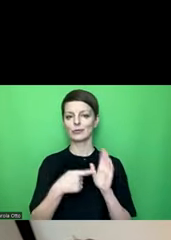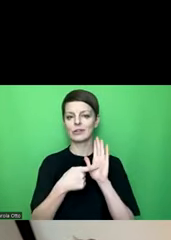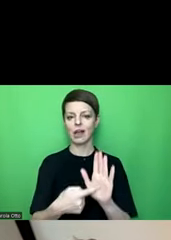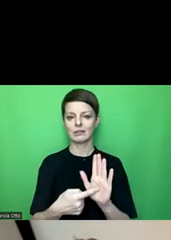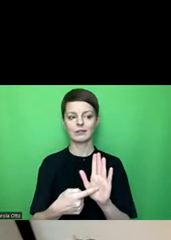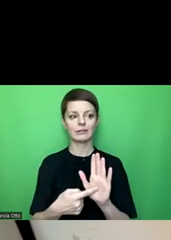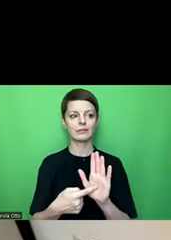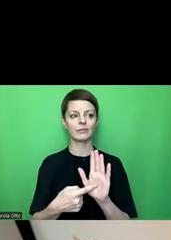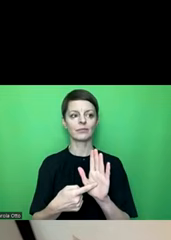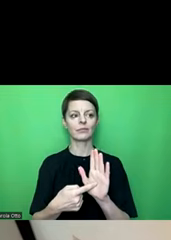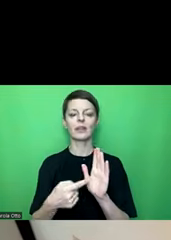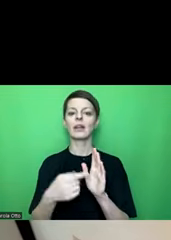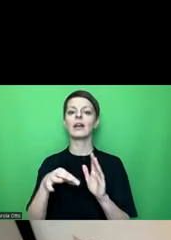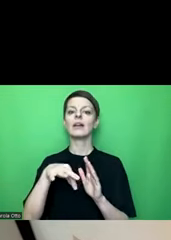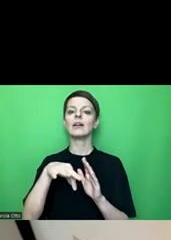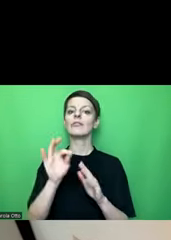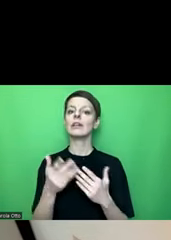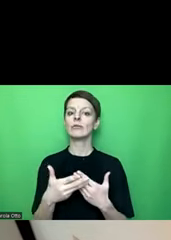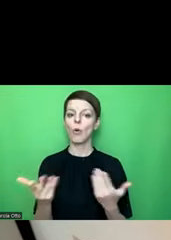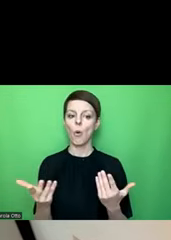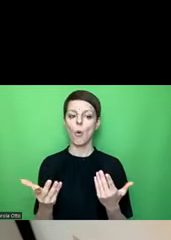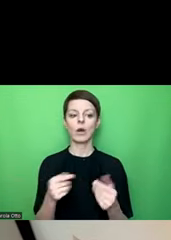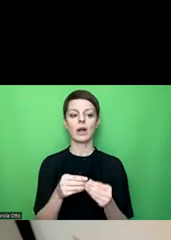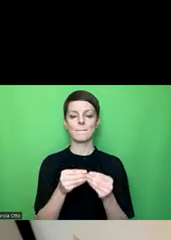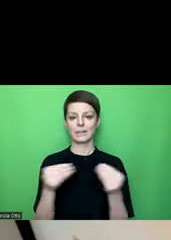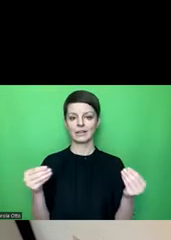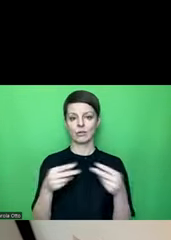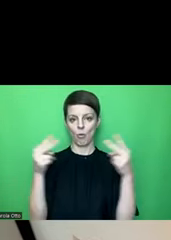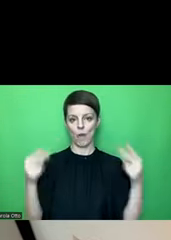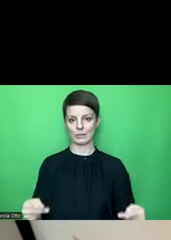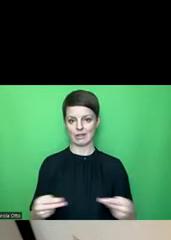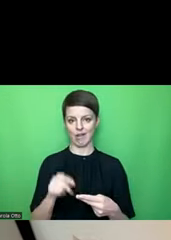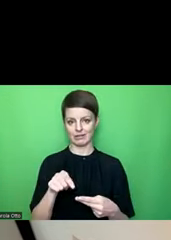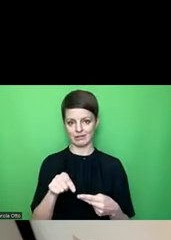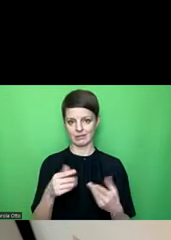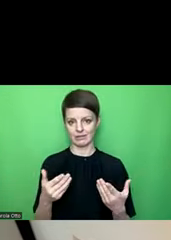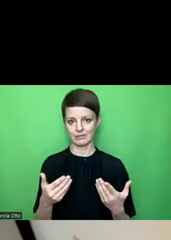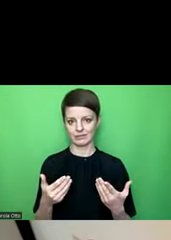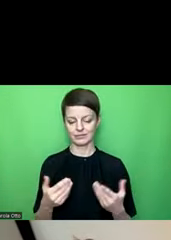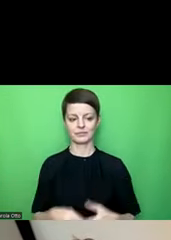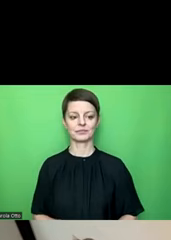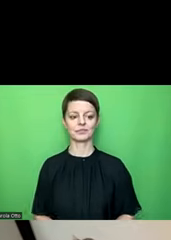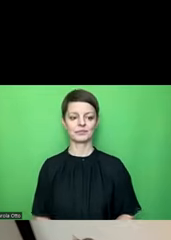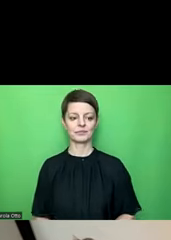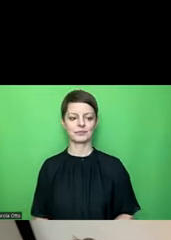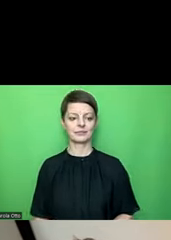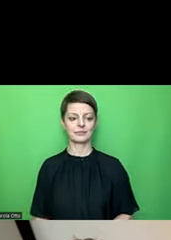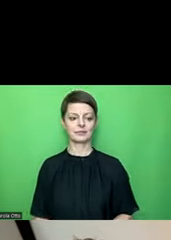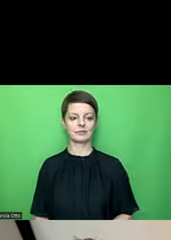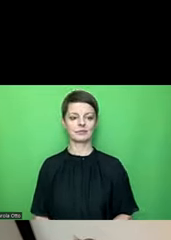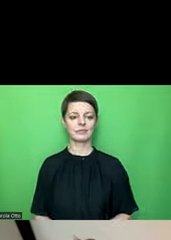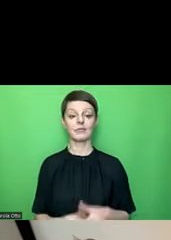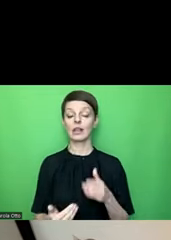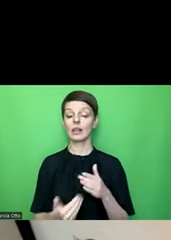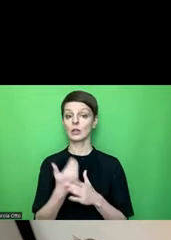finden sie in den Materialien auf der Webseite für dieses Webinar und die neue Version